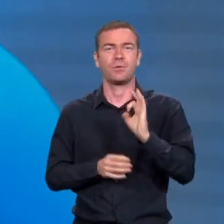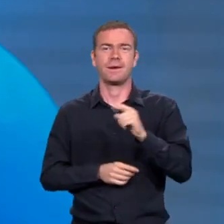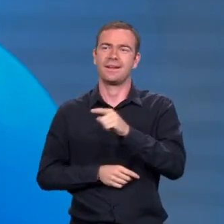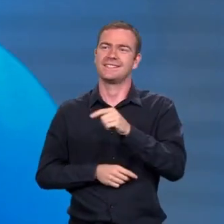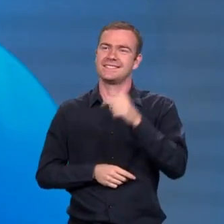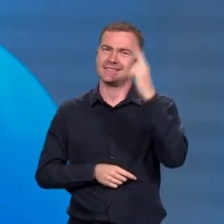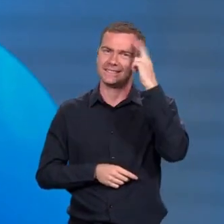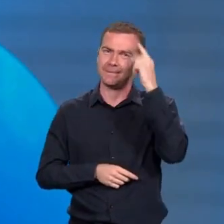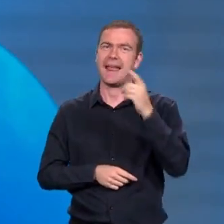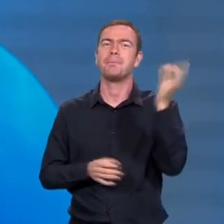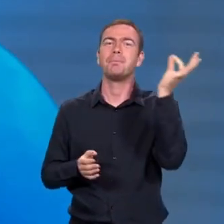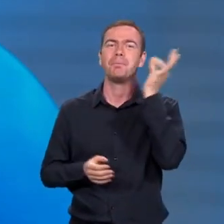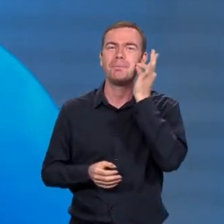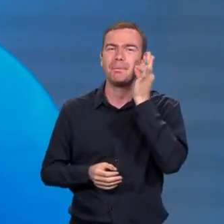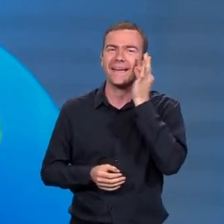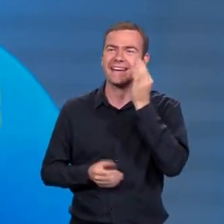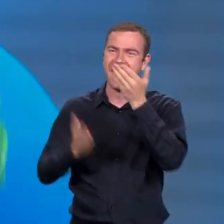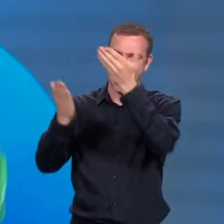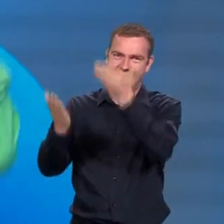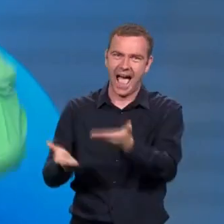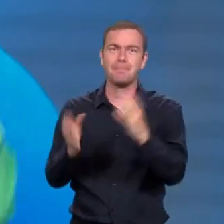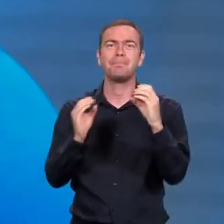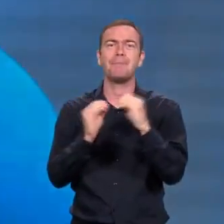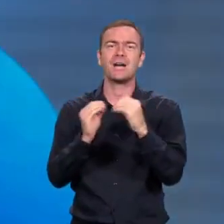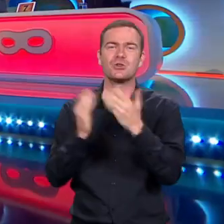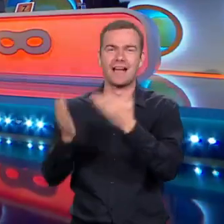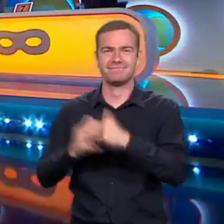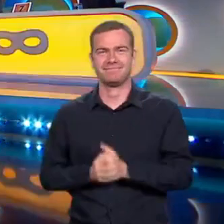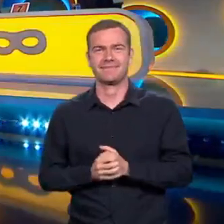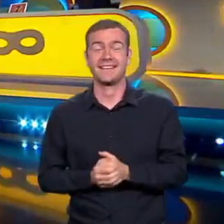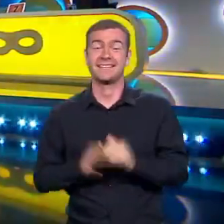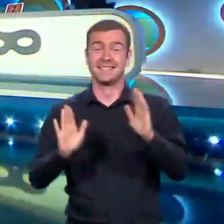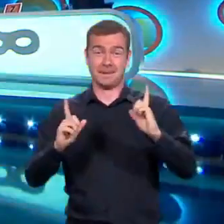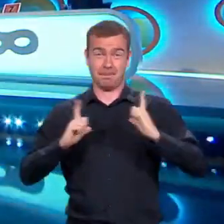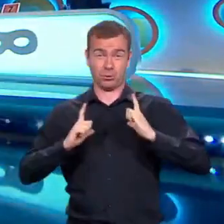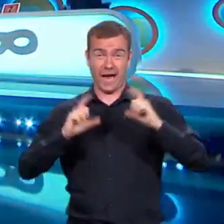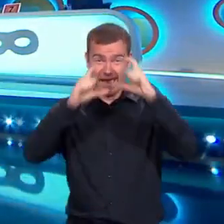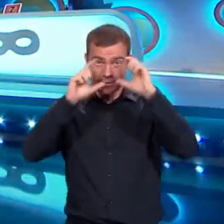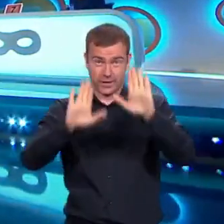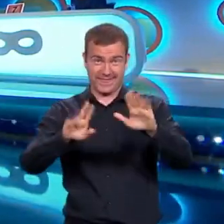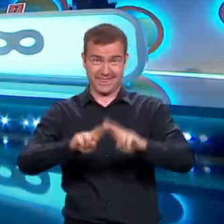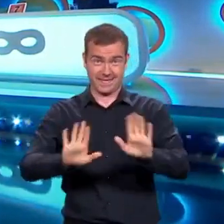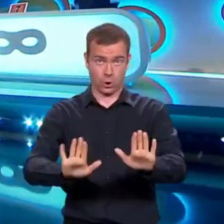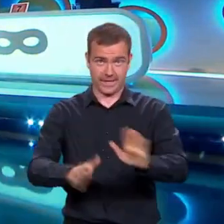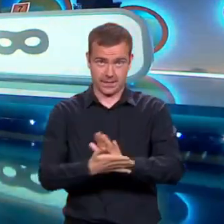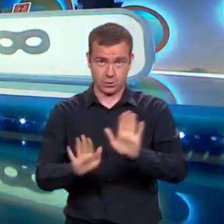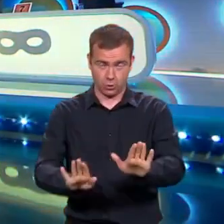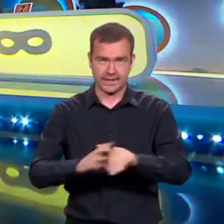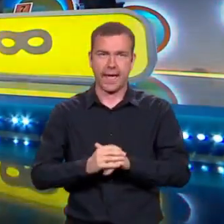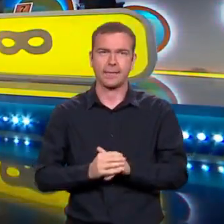No tak potom je to tá pekná Baška. A počkaj, skúsime, nechajte si ešte škravošky, nechajte si ich.